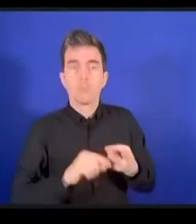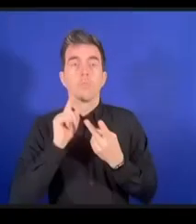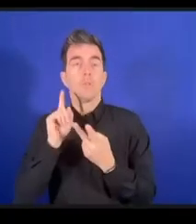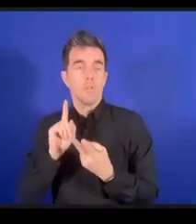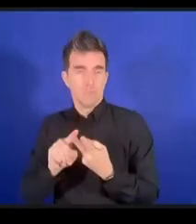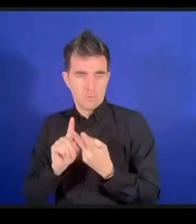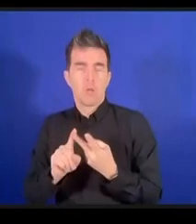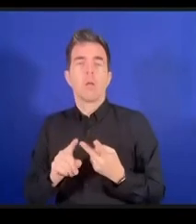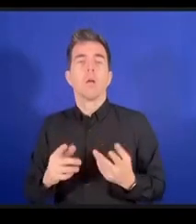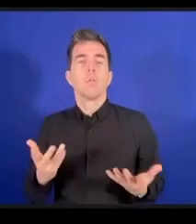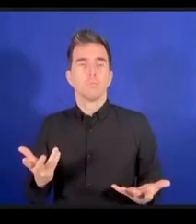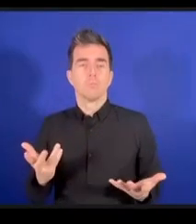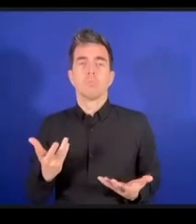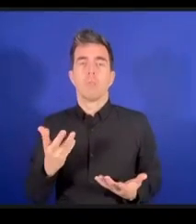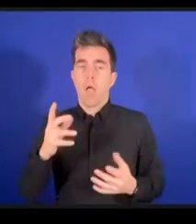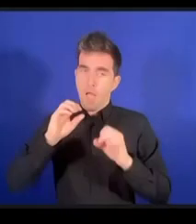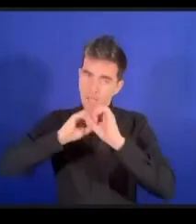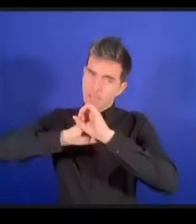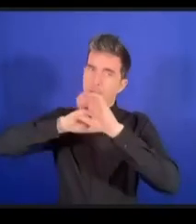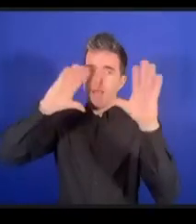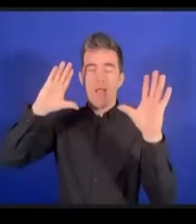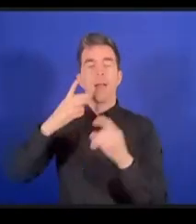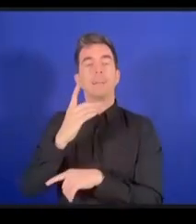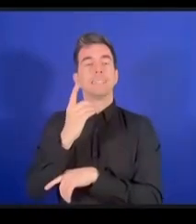la gouvernance de l'internet